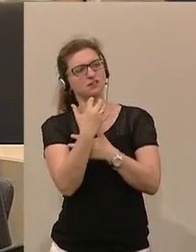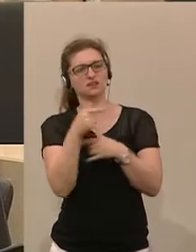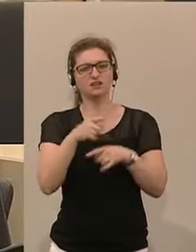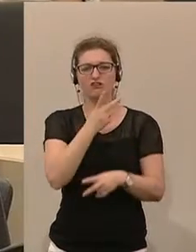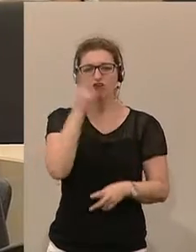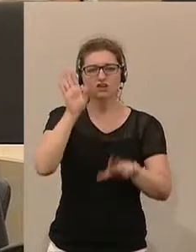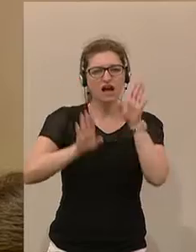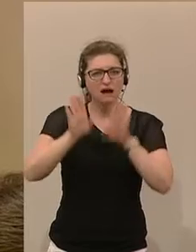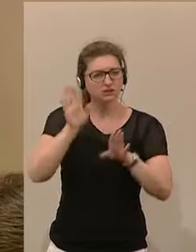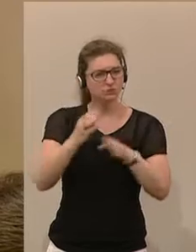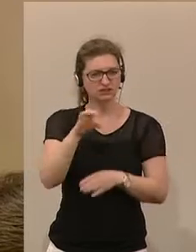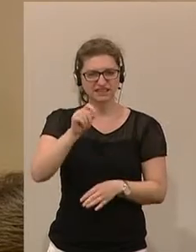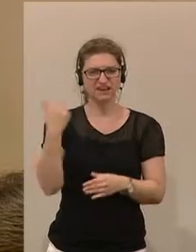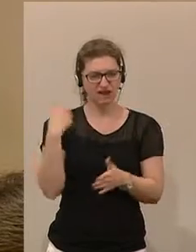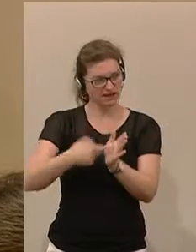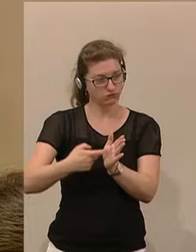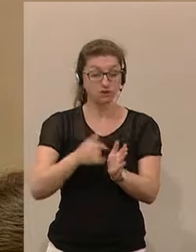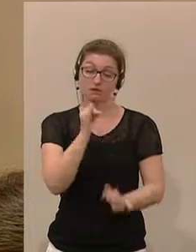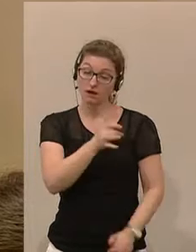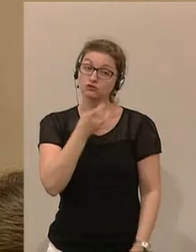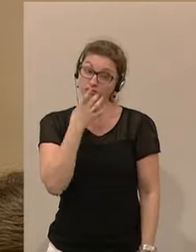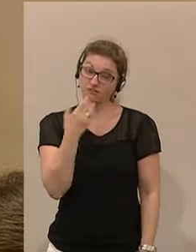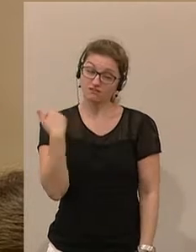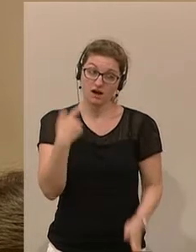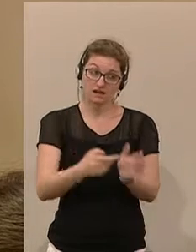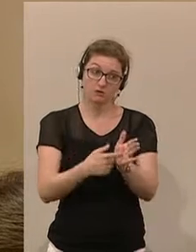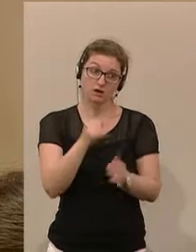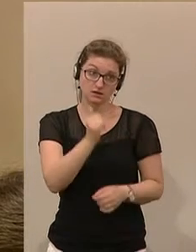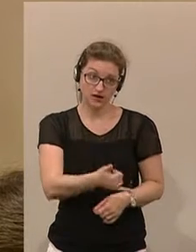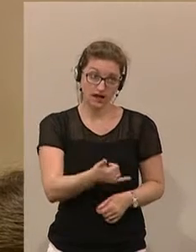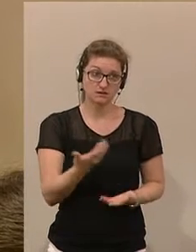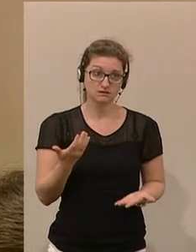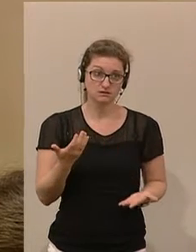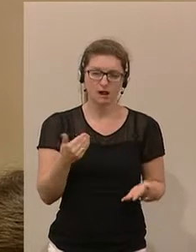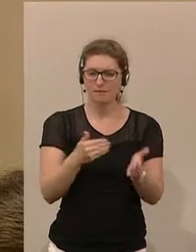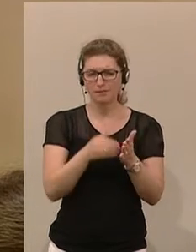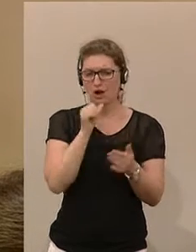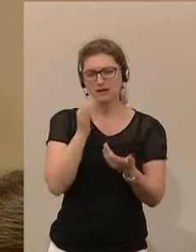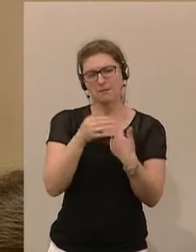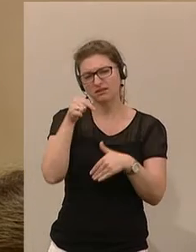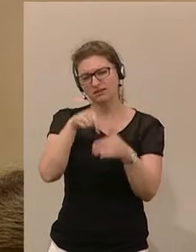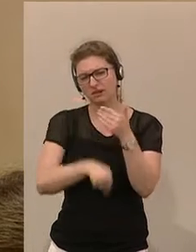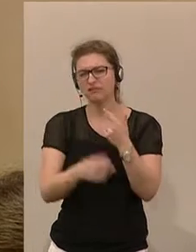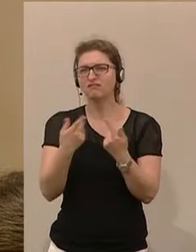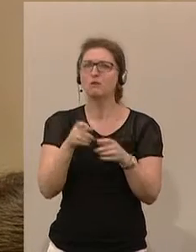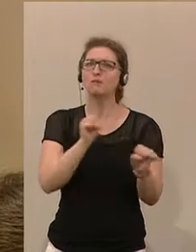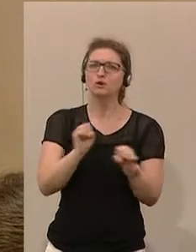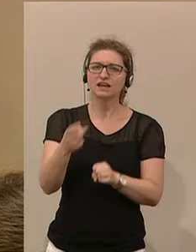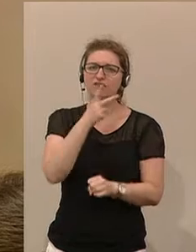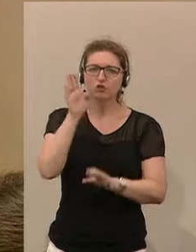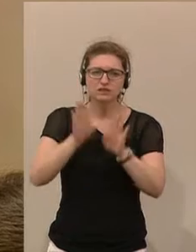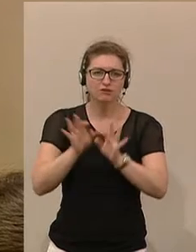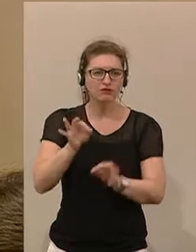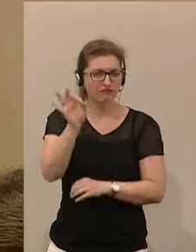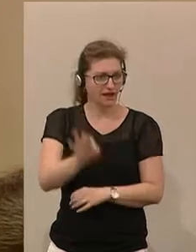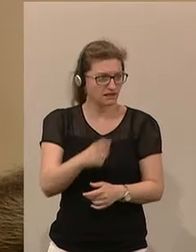gefordert haben. Ja, das stimmt, das haben wir. Ich brauche jetzt nicht weiter eingehen, wie weit eine Möglichkeit zur Volksabstimmung für die